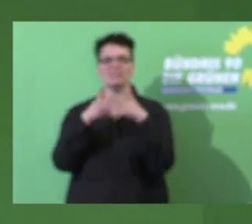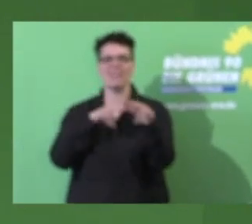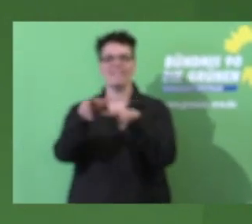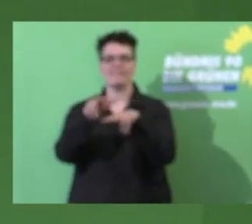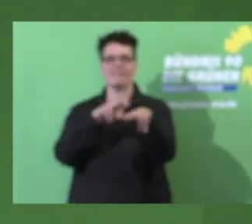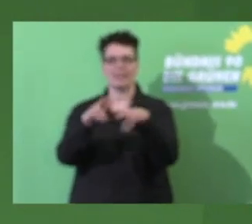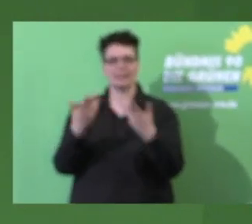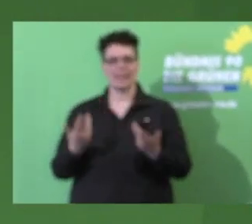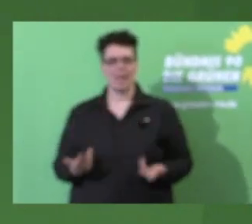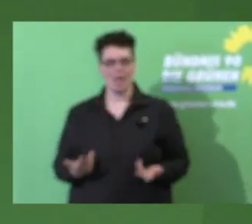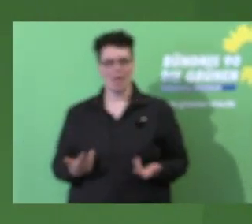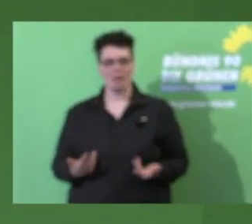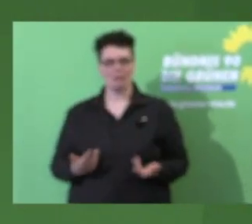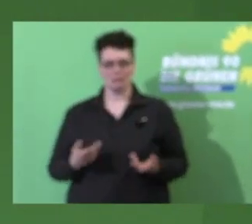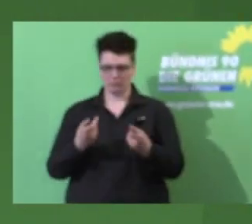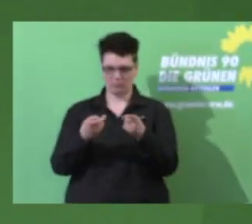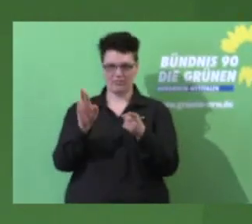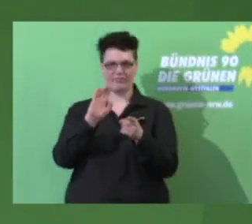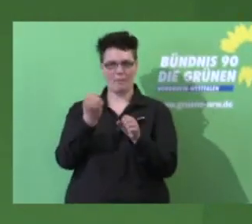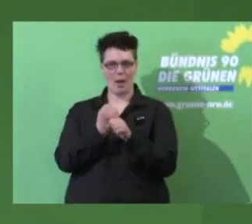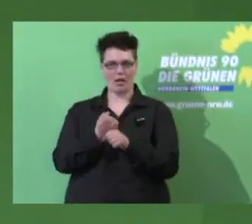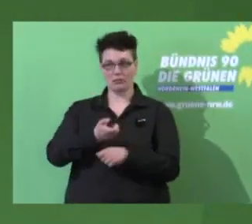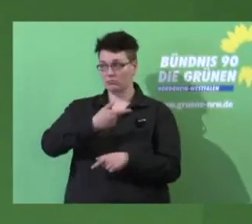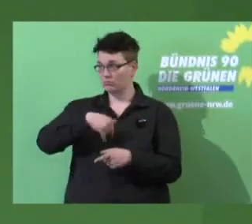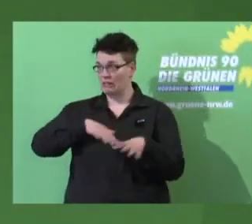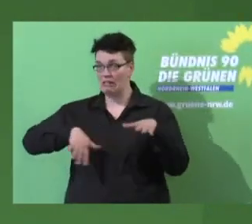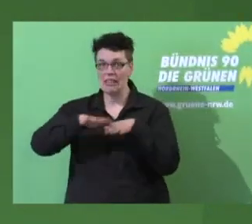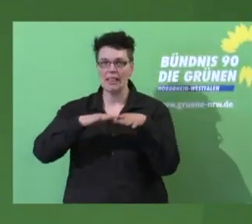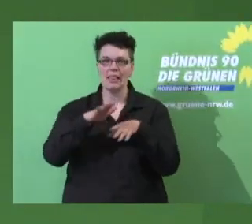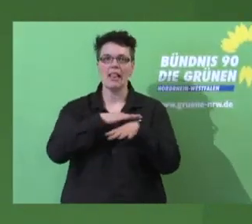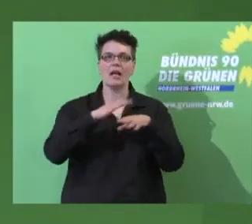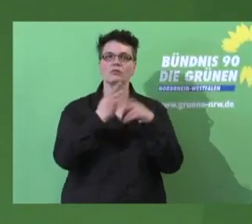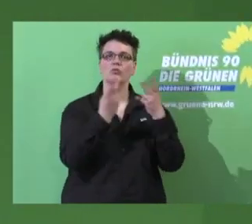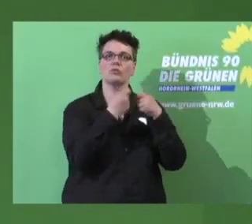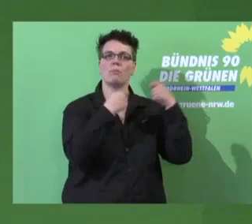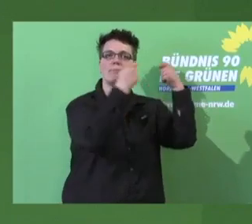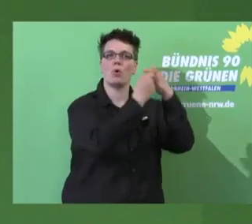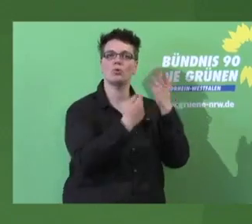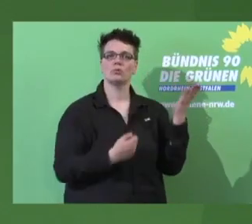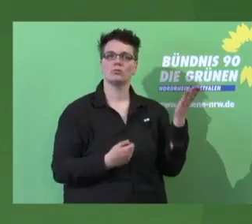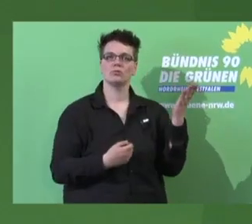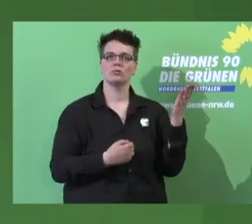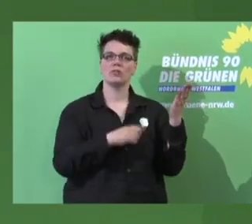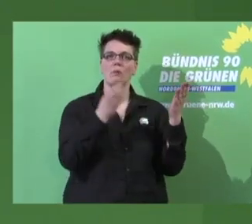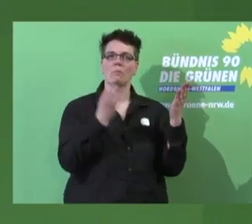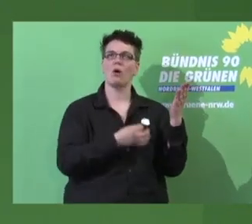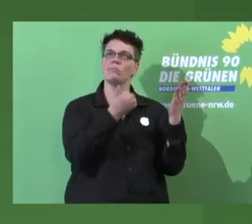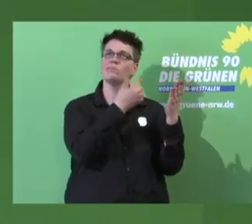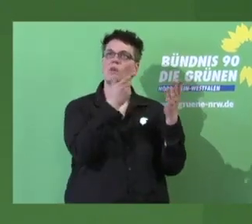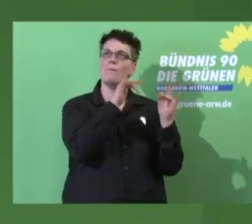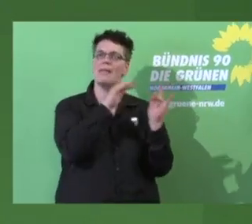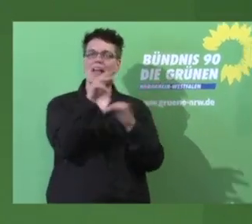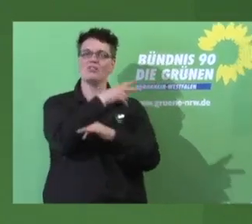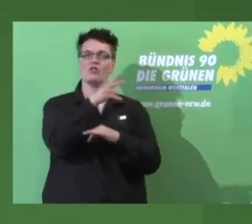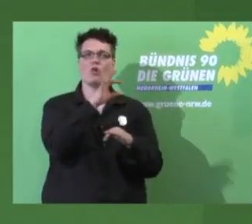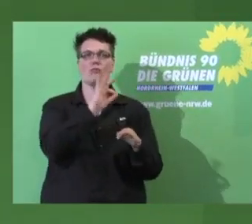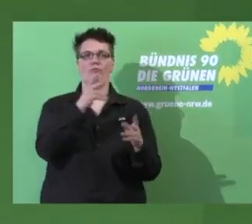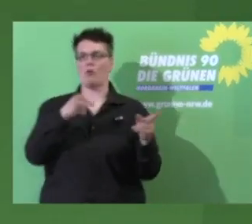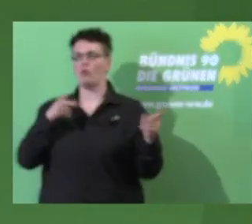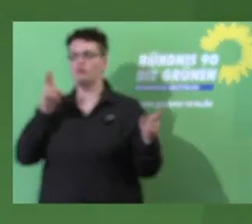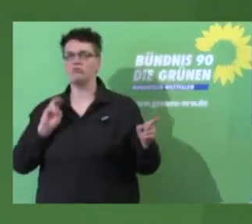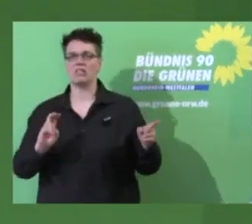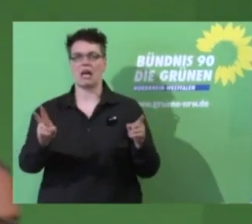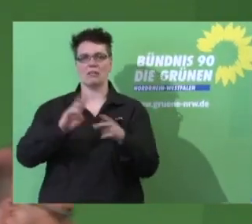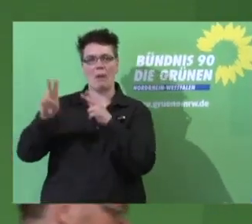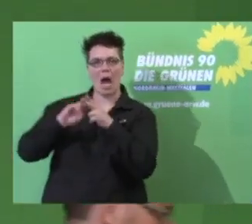auch wieder Rolle des Bundes? Wo sollen weiterhin die Milliarden Euro für die Sanierung vorhandener Straßenbahnen herkommen, für die Sanierung vorhandener U